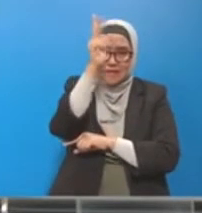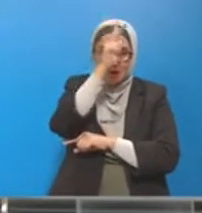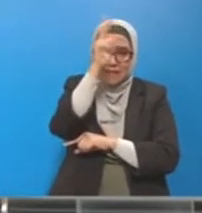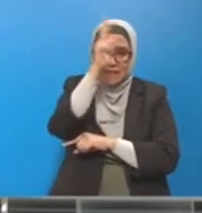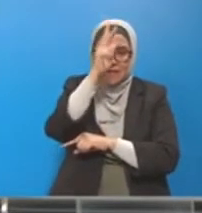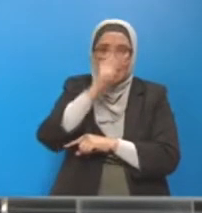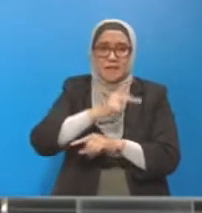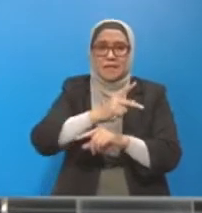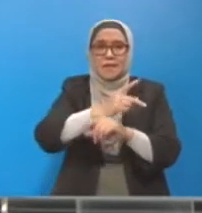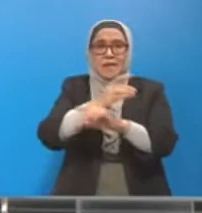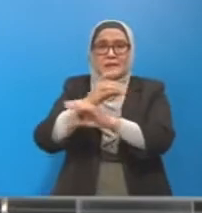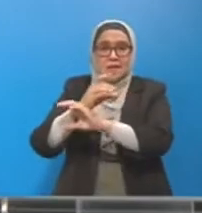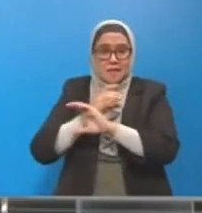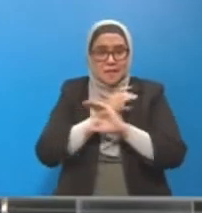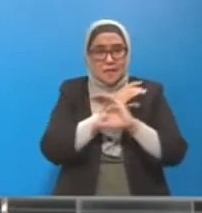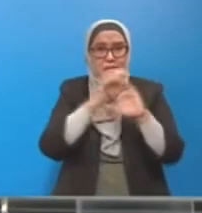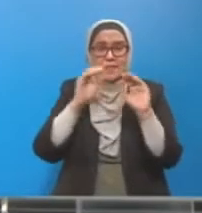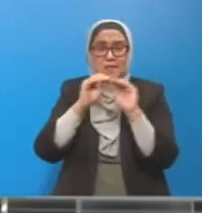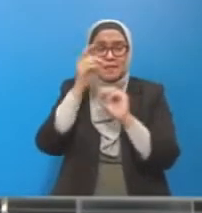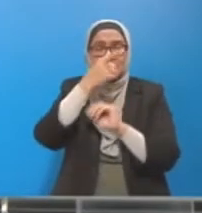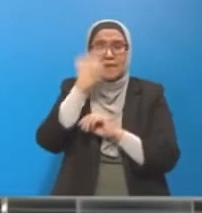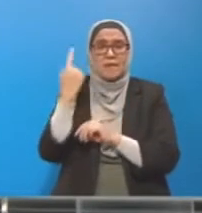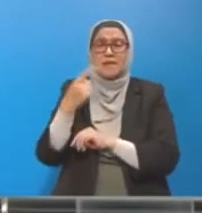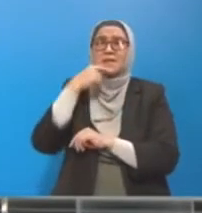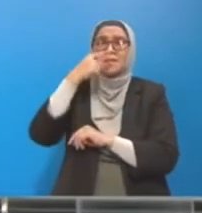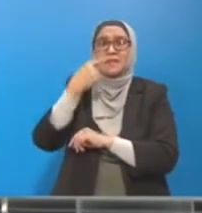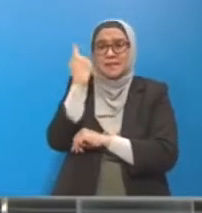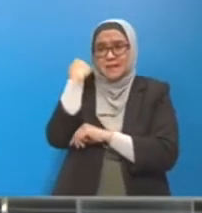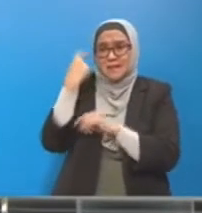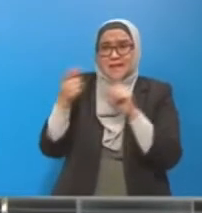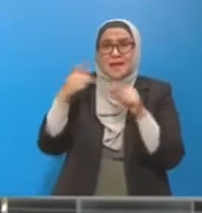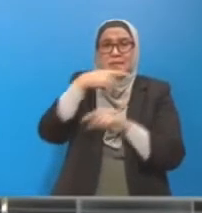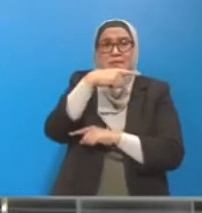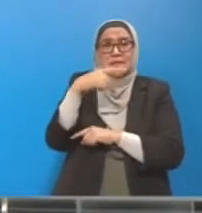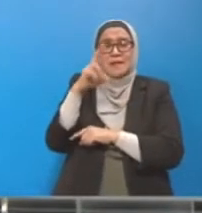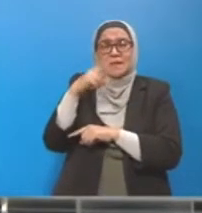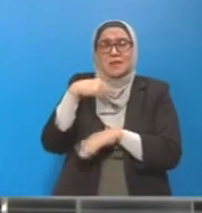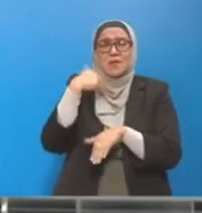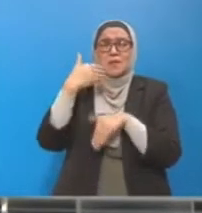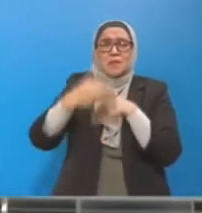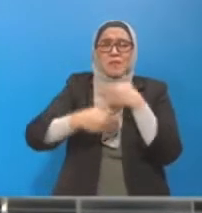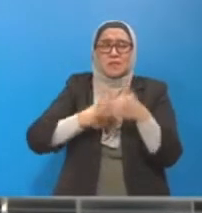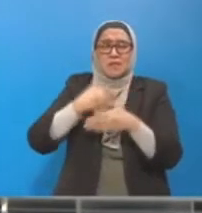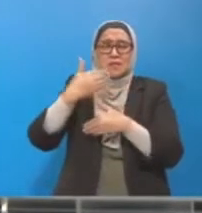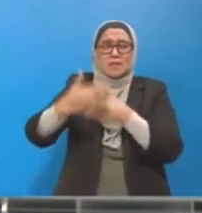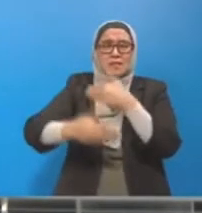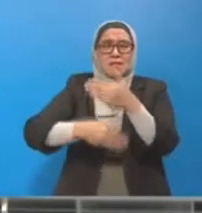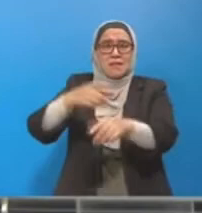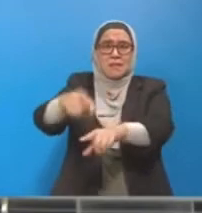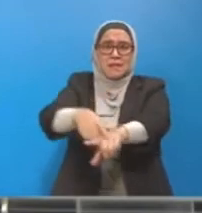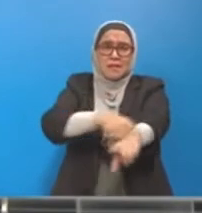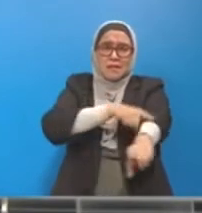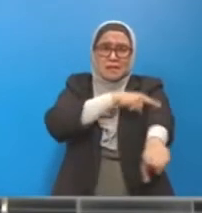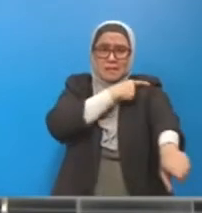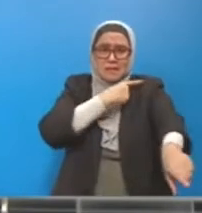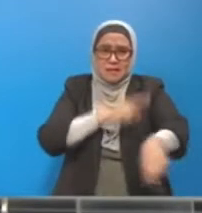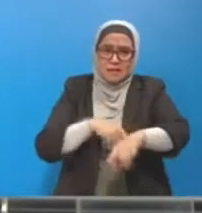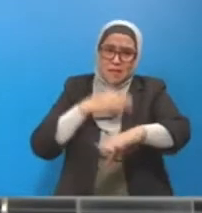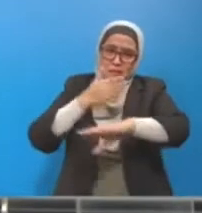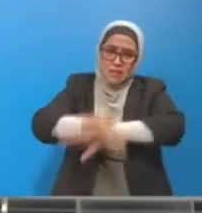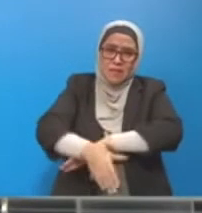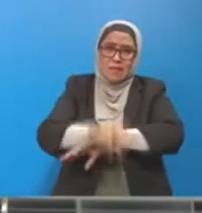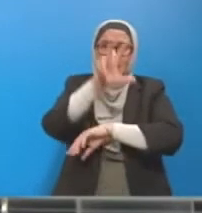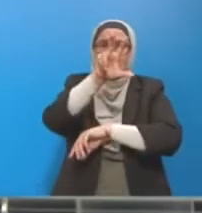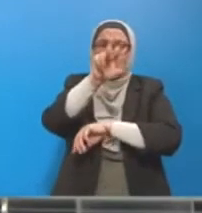PPR ini melalui proses evolusi yang agak panjang, hampir melepasi 30 tahun, 40 tahun sebenarnya. Dan